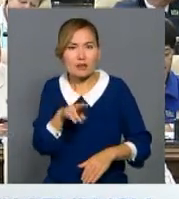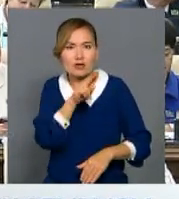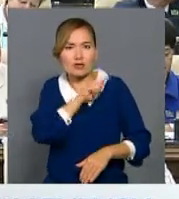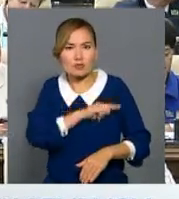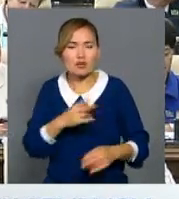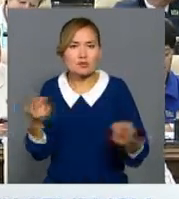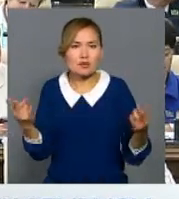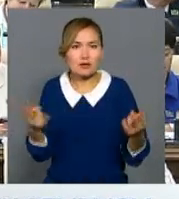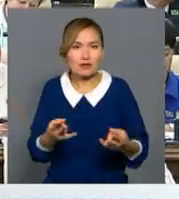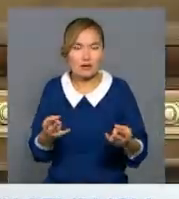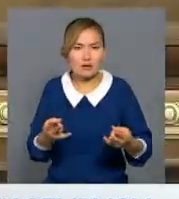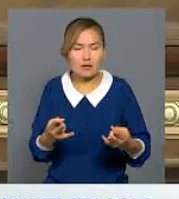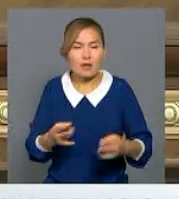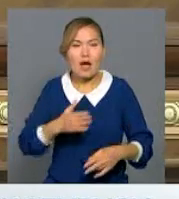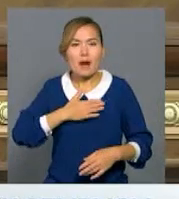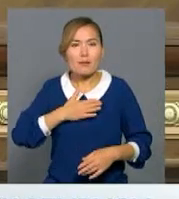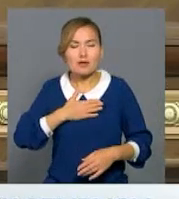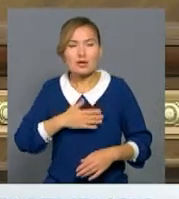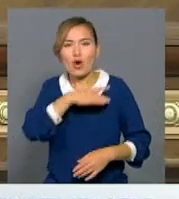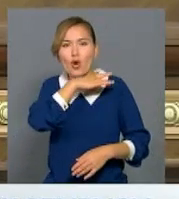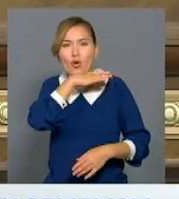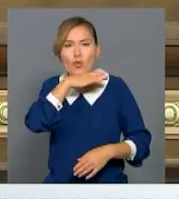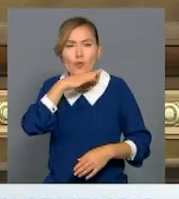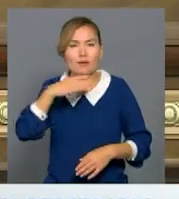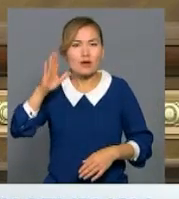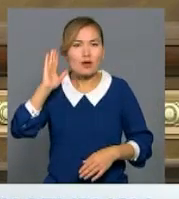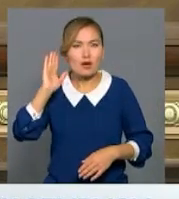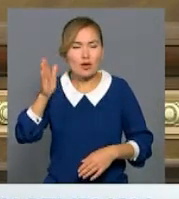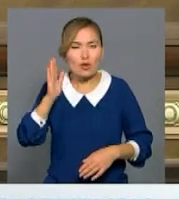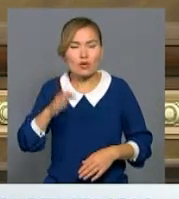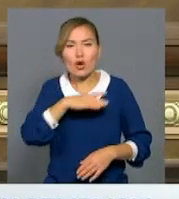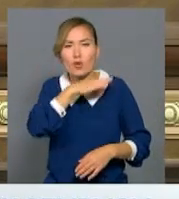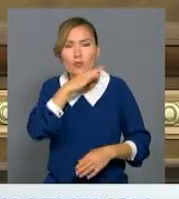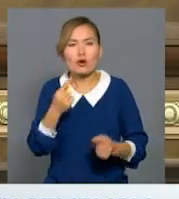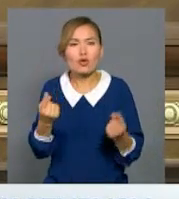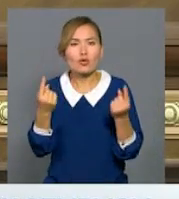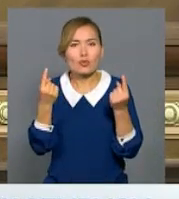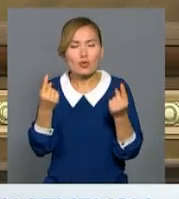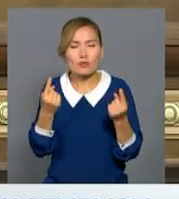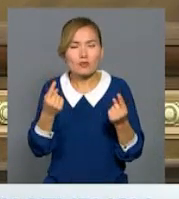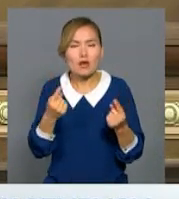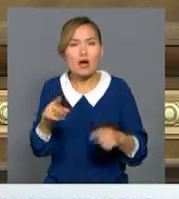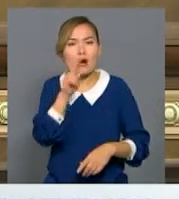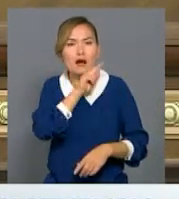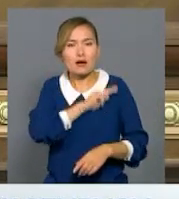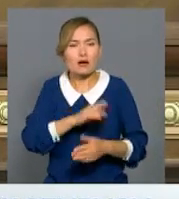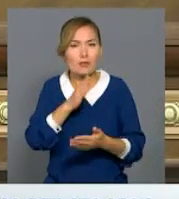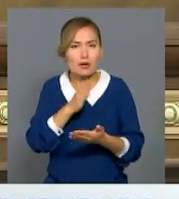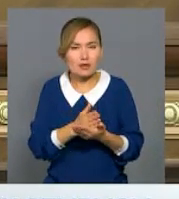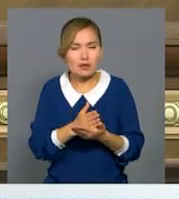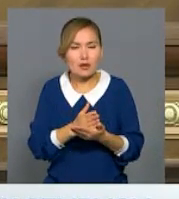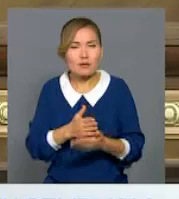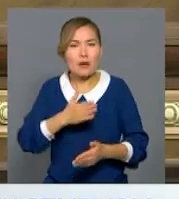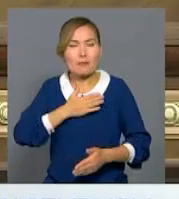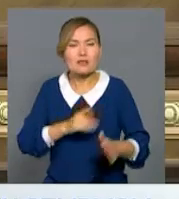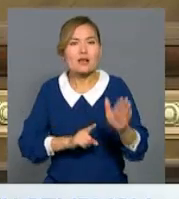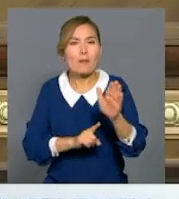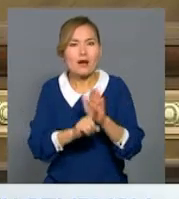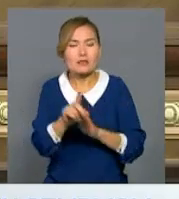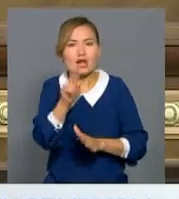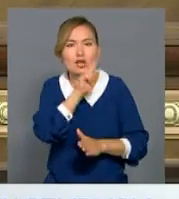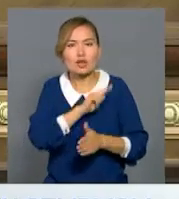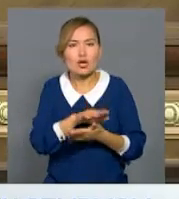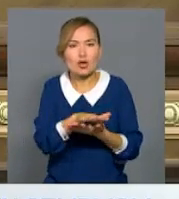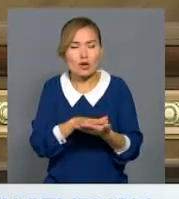керек. Алдымызда талай, сүйөлі шару олар тұр. Басталған келелі істерді әрі қарайда